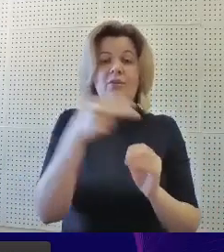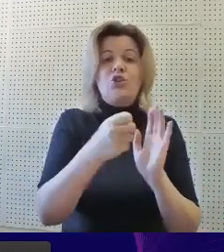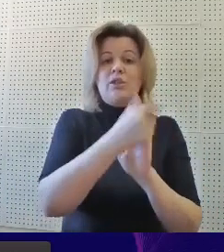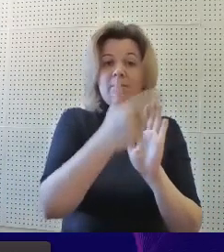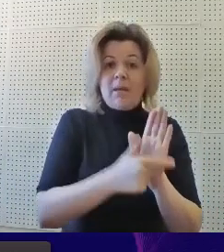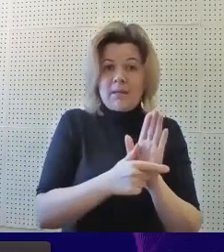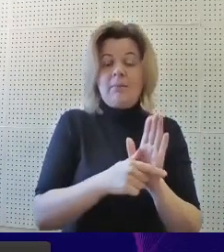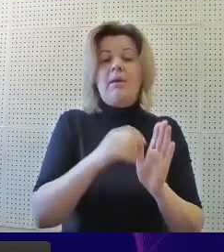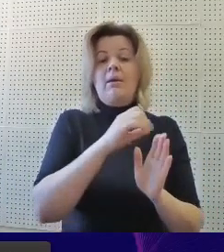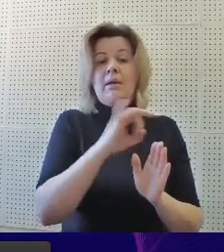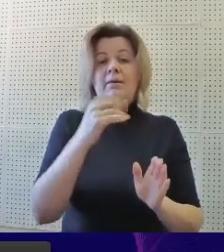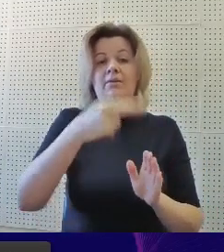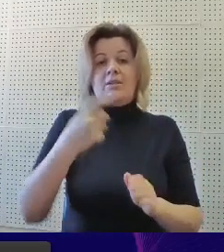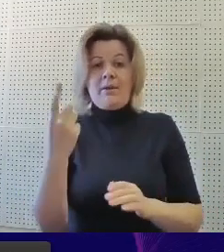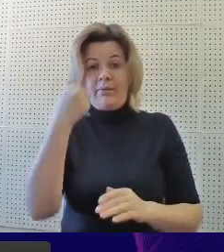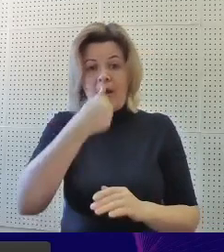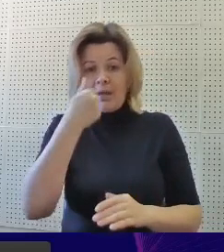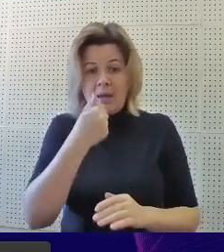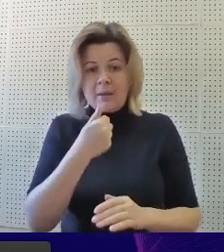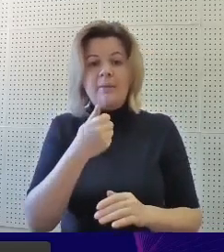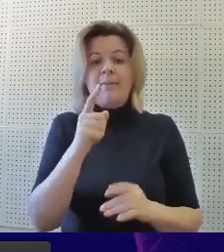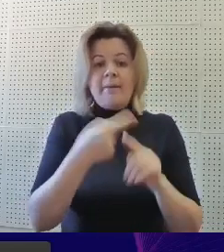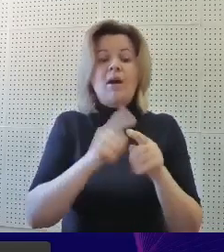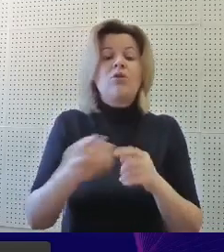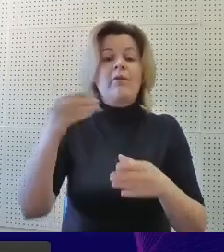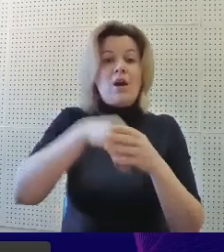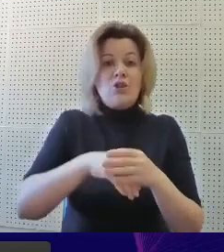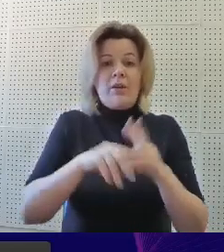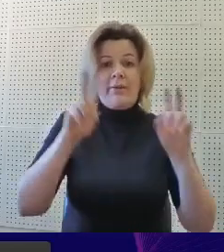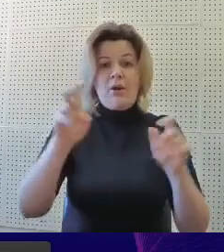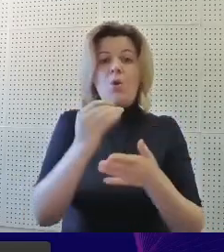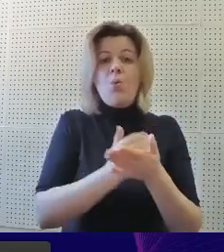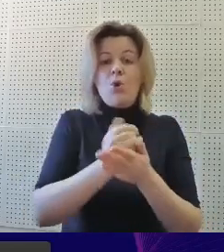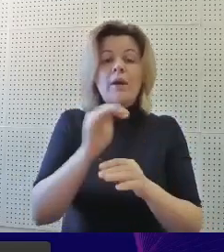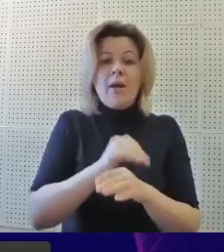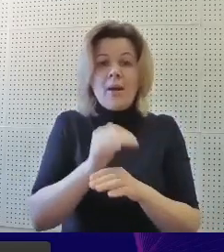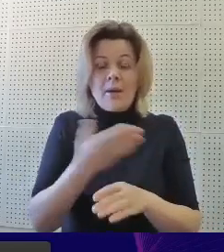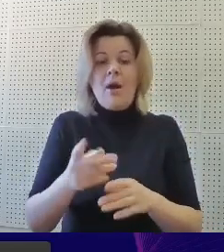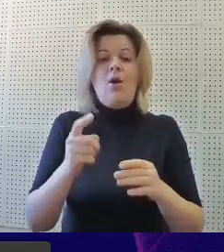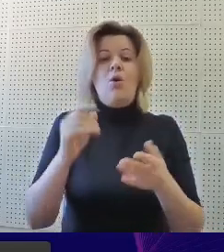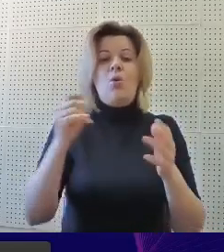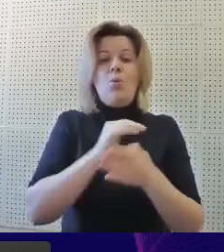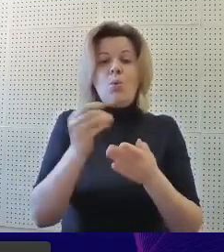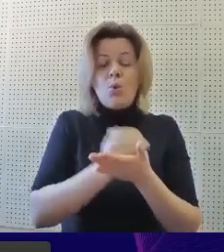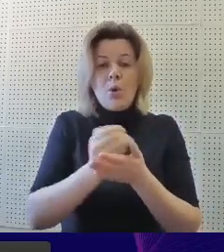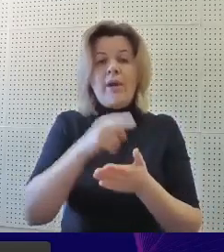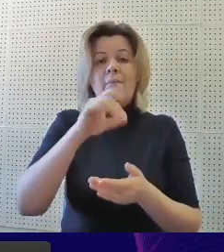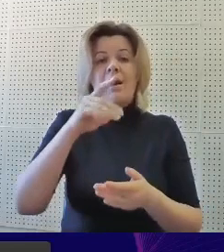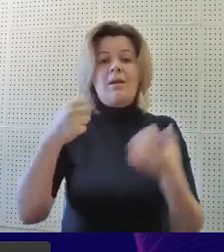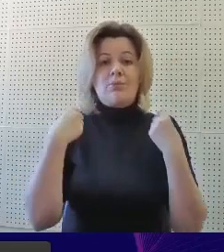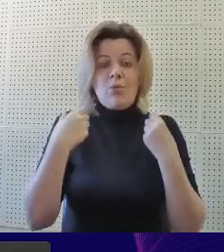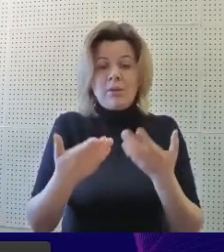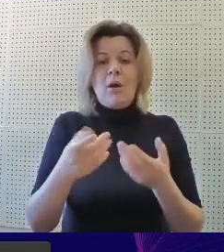2017-21 годах, в которые вошли уроки добра, уроки параспорта, дни